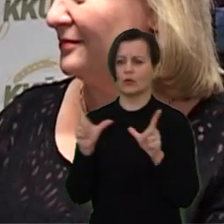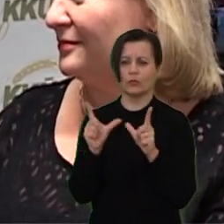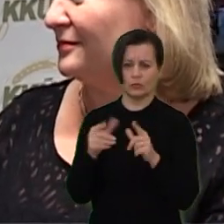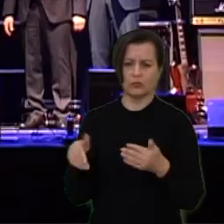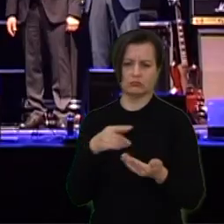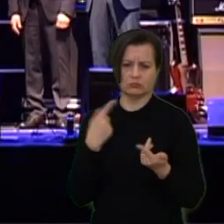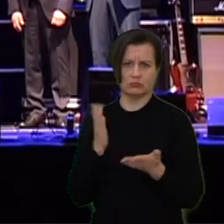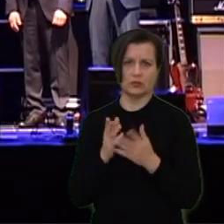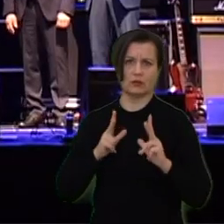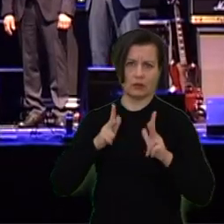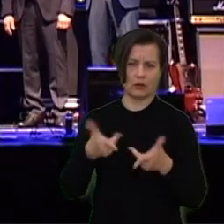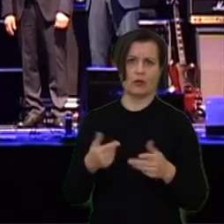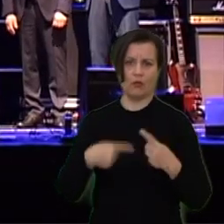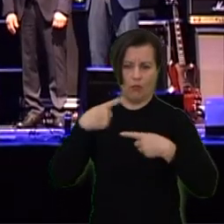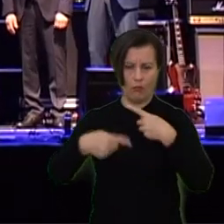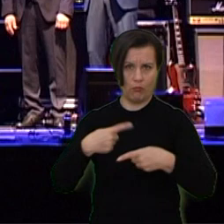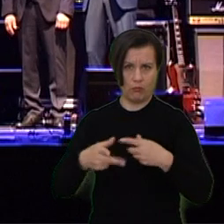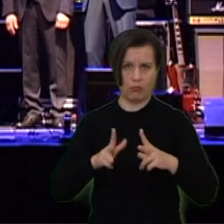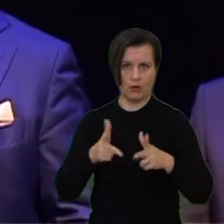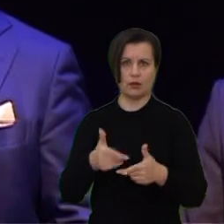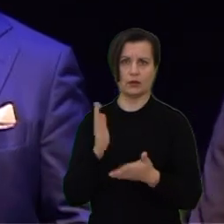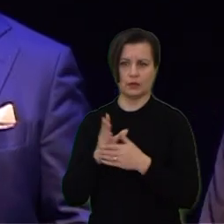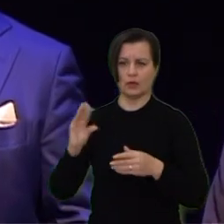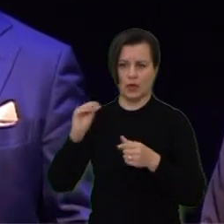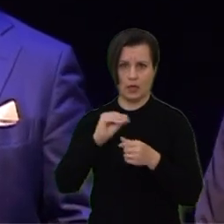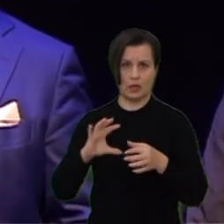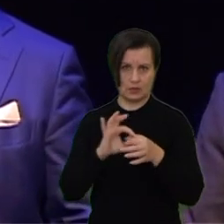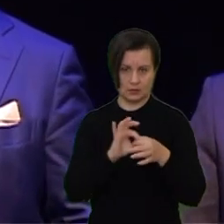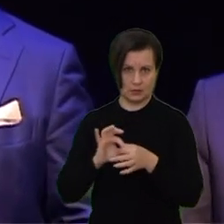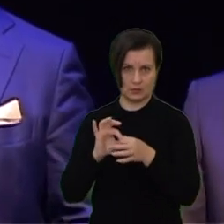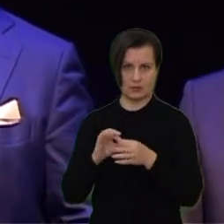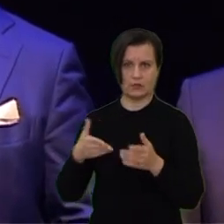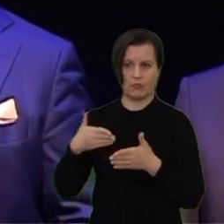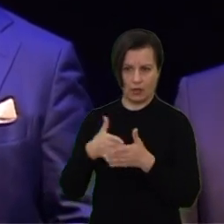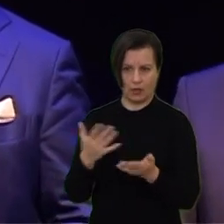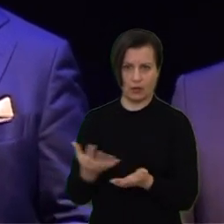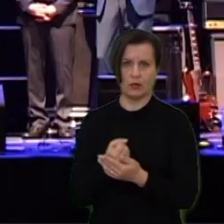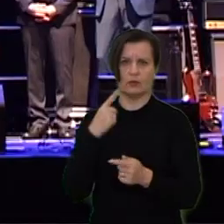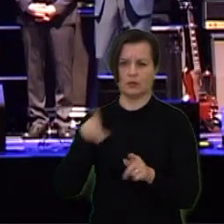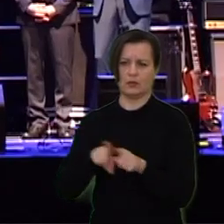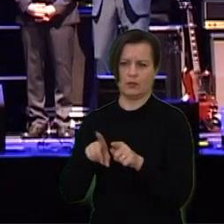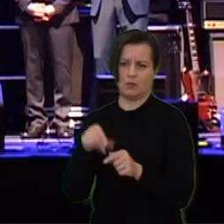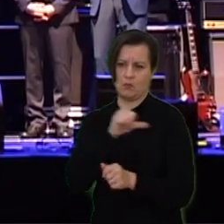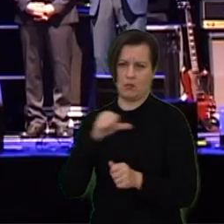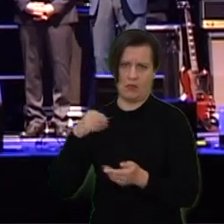traktoriai. Yra ir su europinė parama, yra ir be europinės paramos pirkta. Įmatot perspektyvą visgi?